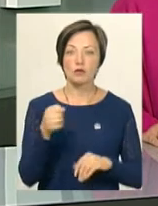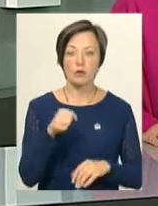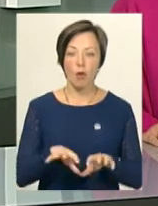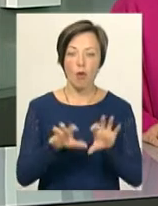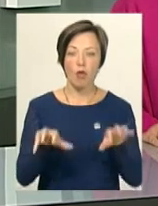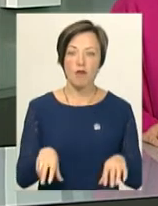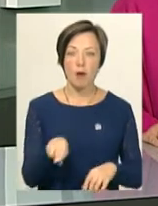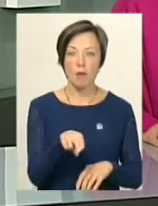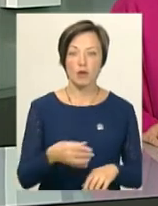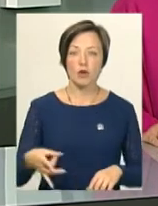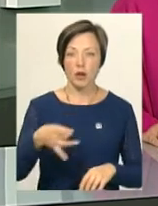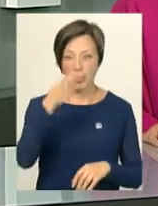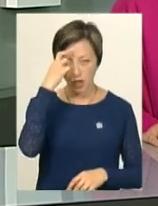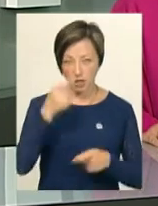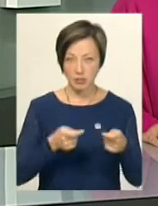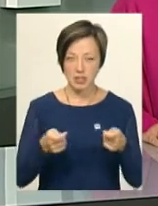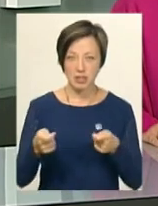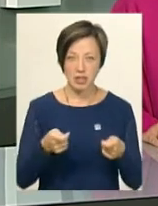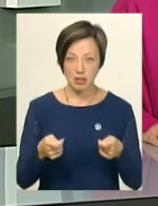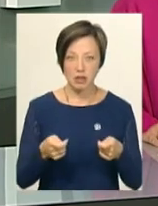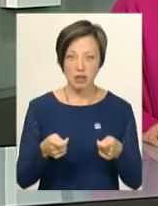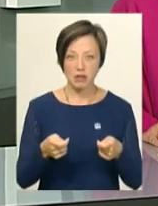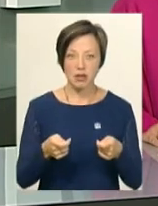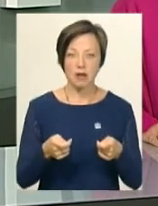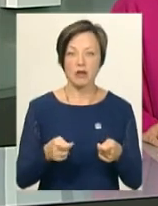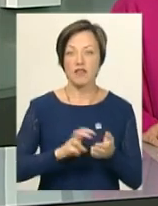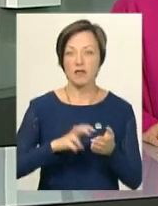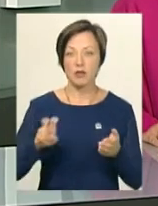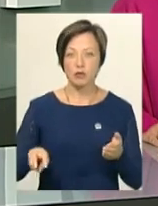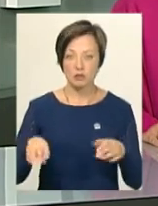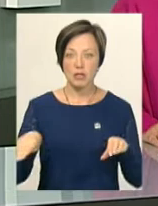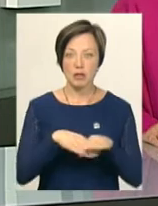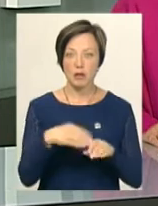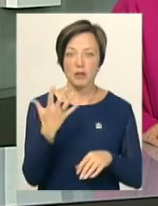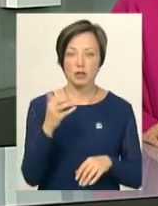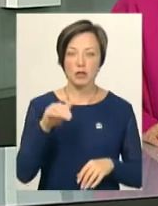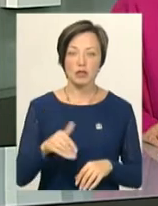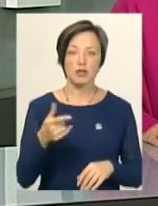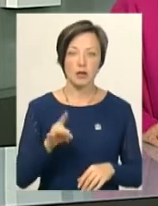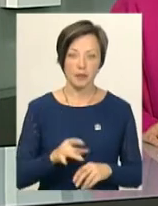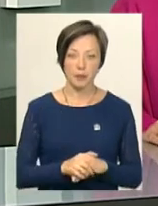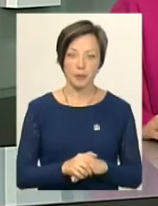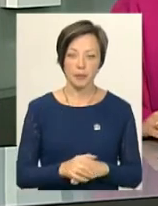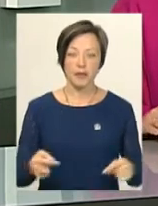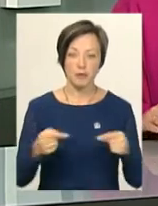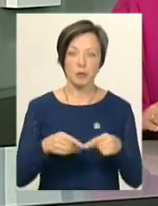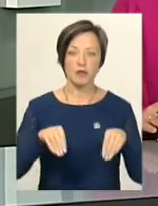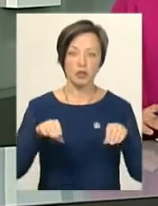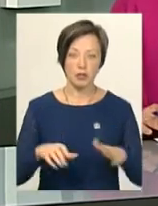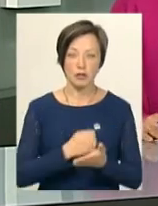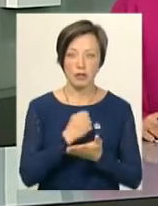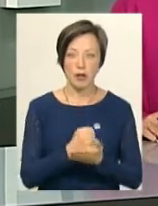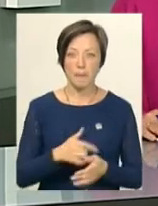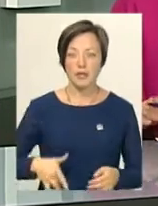голова Полонської райдержадміністрації Віктор Солодкий вийшов з-під варти під заставу у 500 тисяч гривень. Відповідне рішення ухвалив